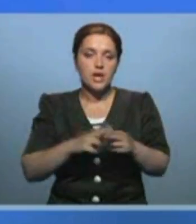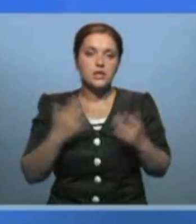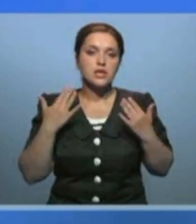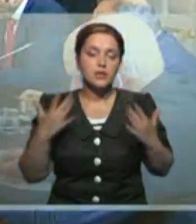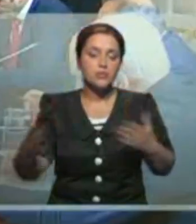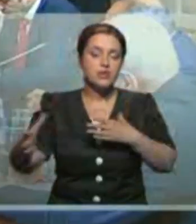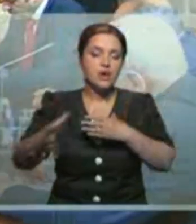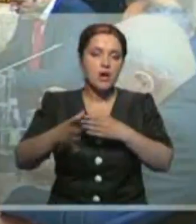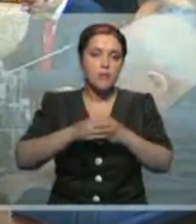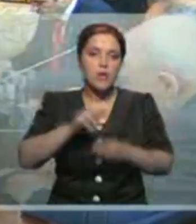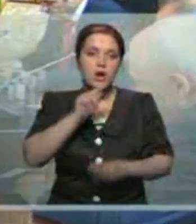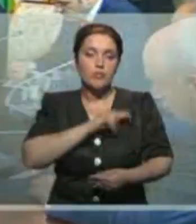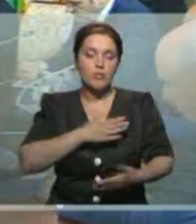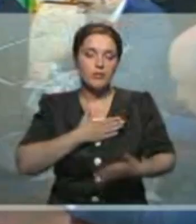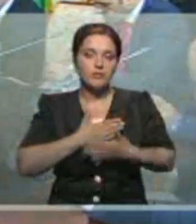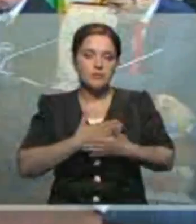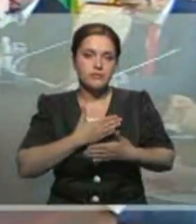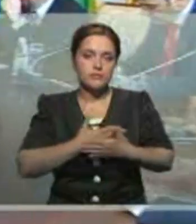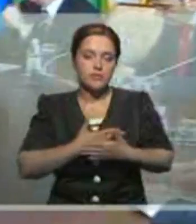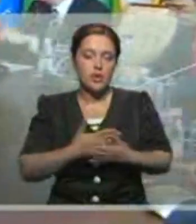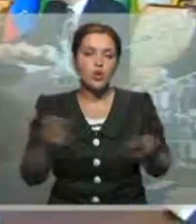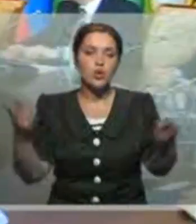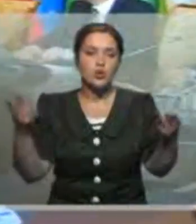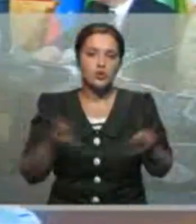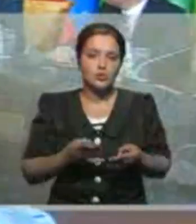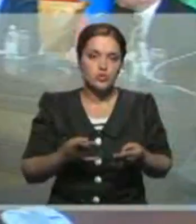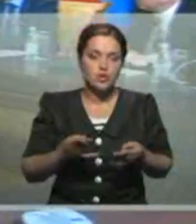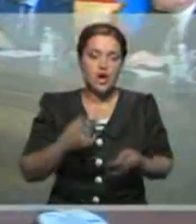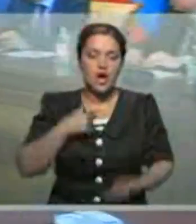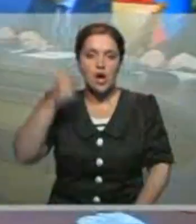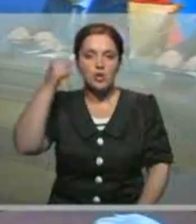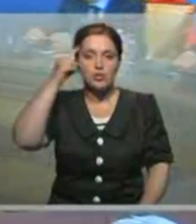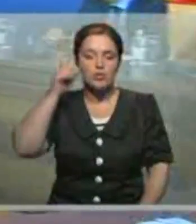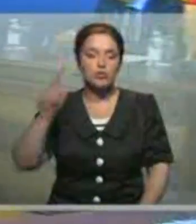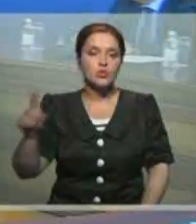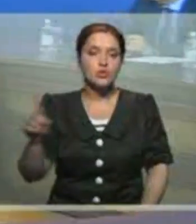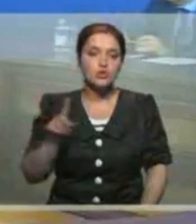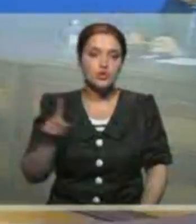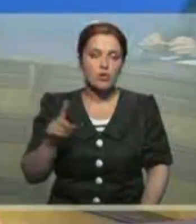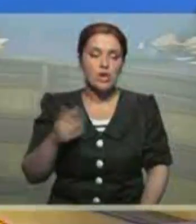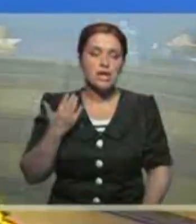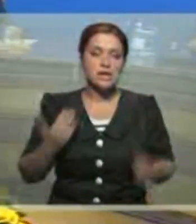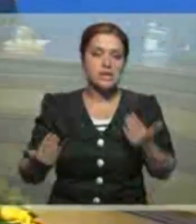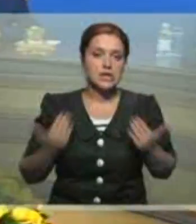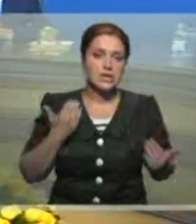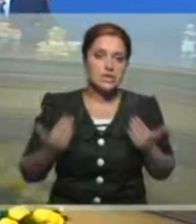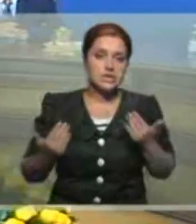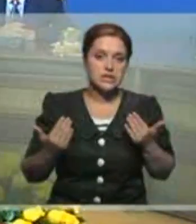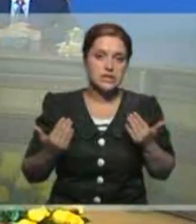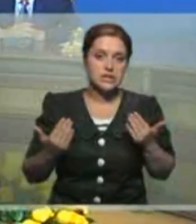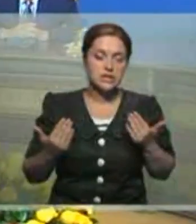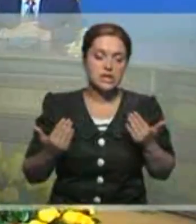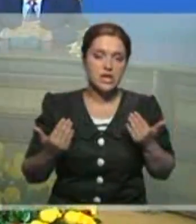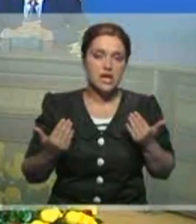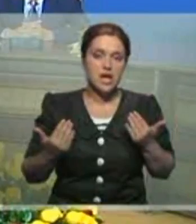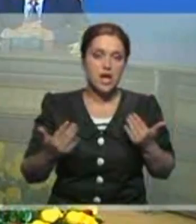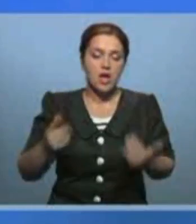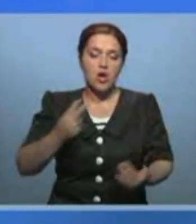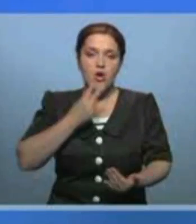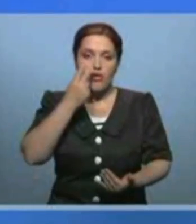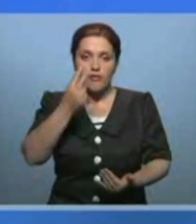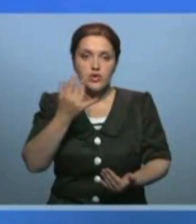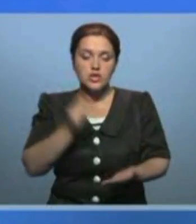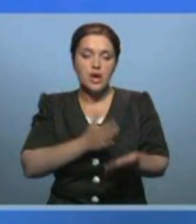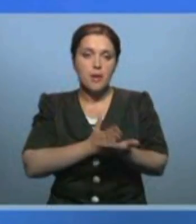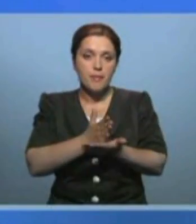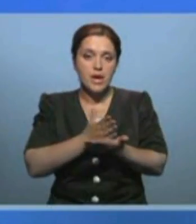совместной работы и кооперации. Думаю, что если отвлечься от всех событий политических